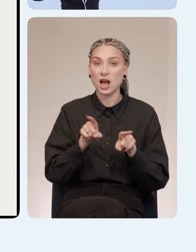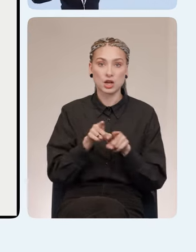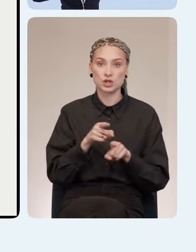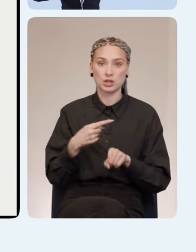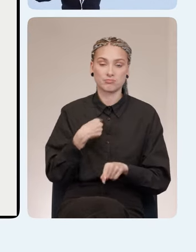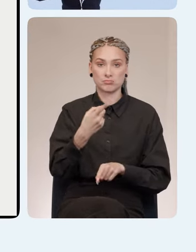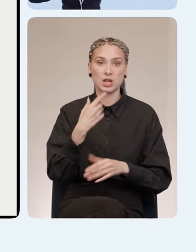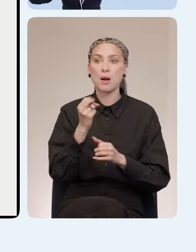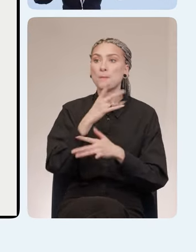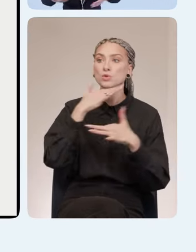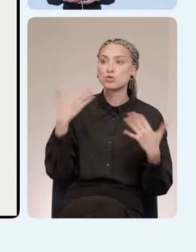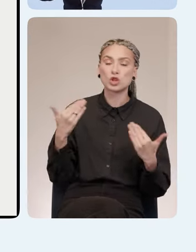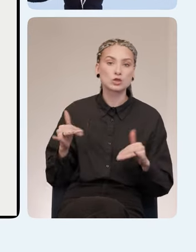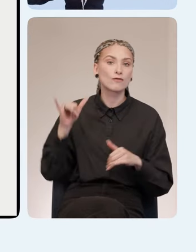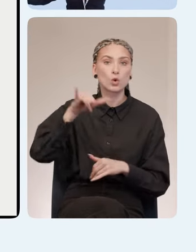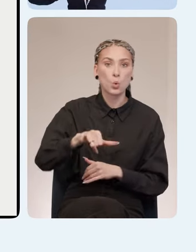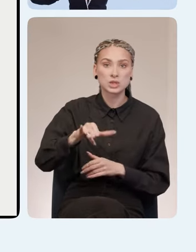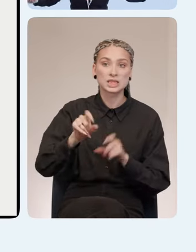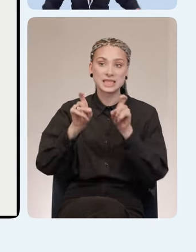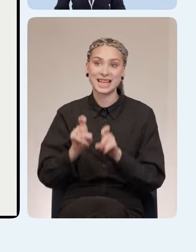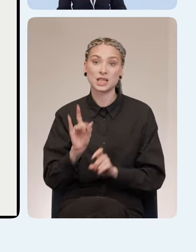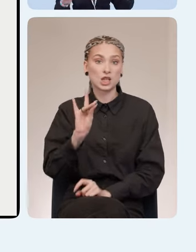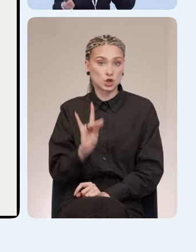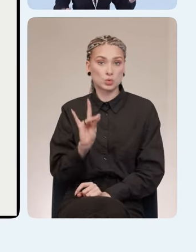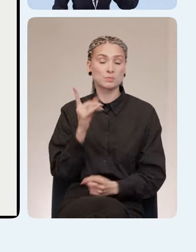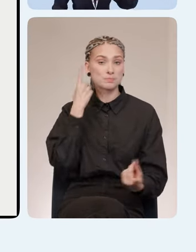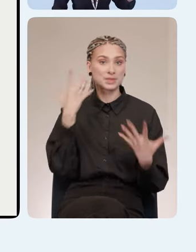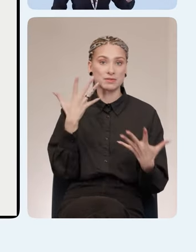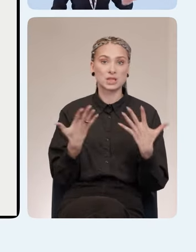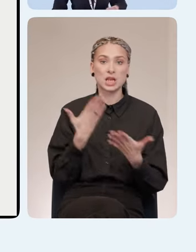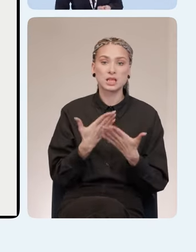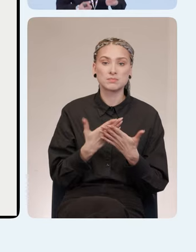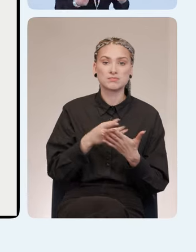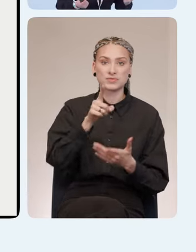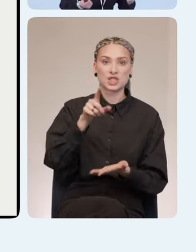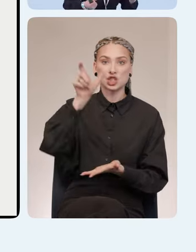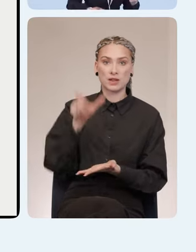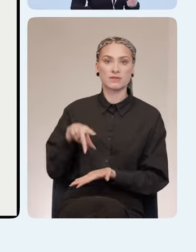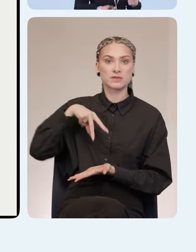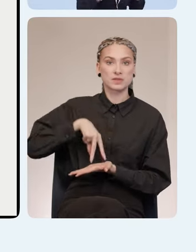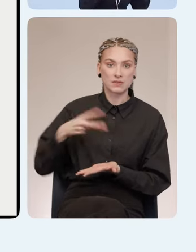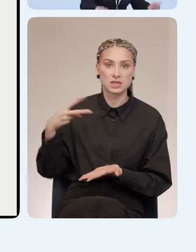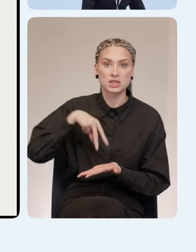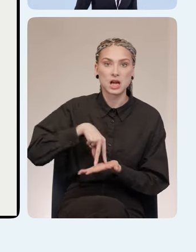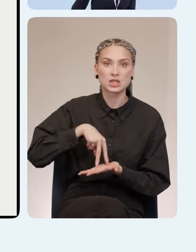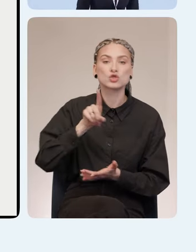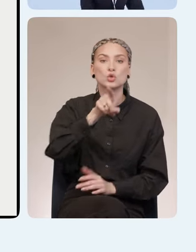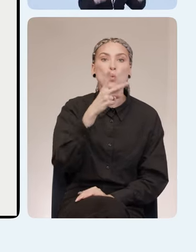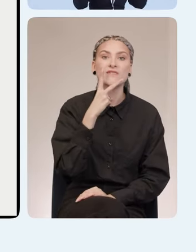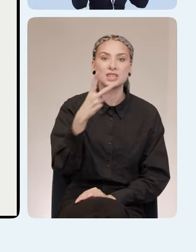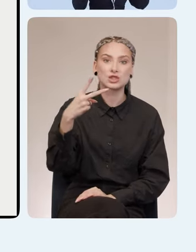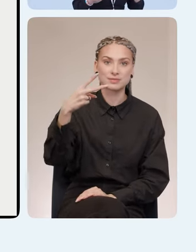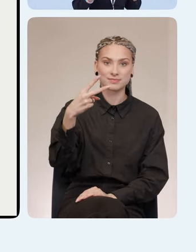нас многие гости сидят на стульчиках. Вот представьте, если перед вами встанет человек, что вы увидите?